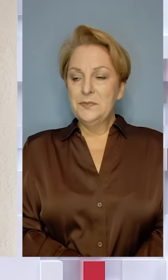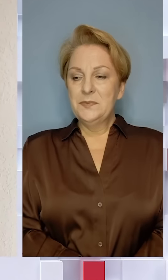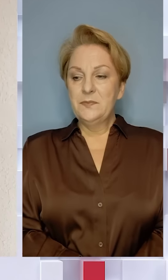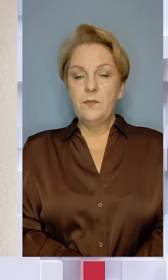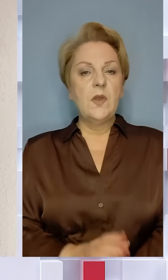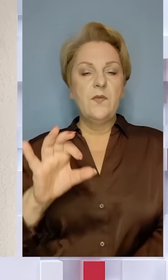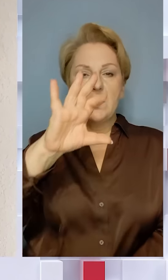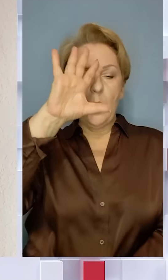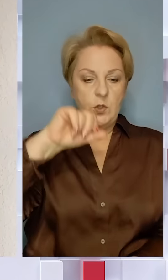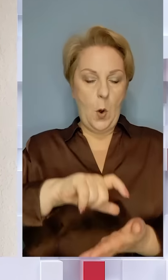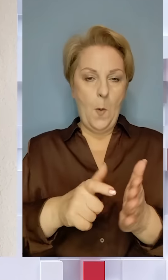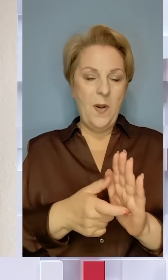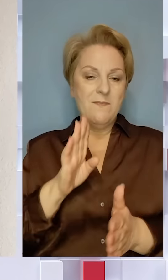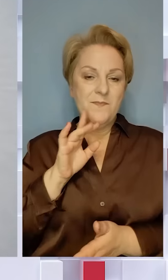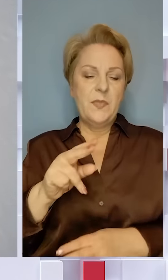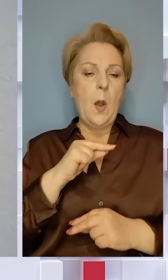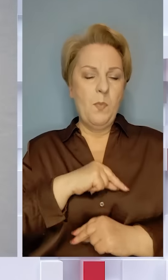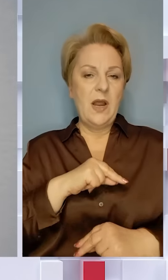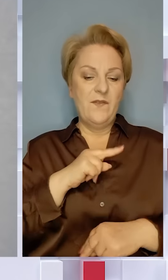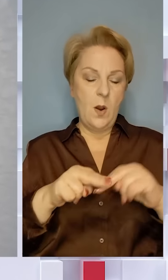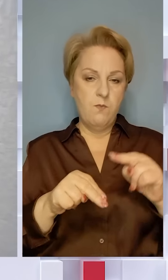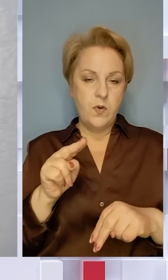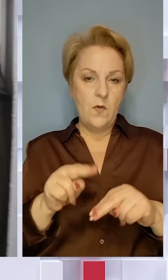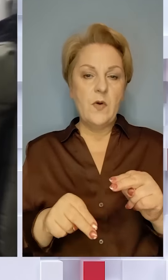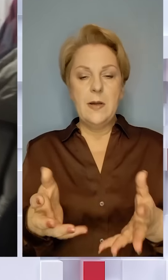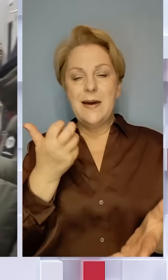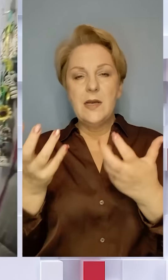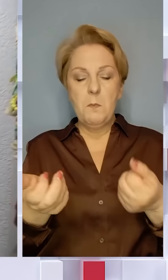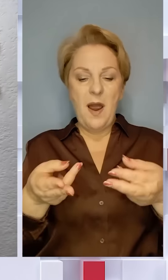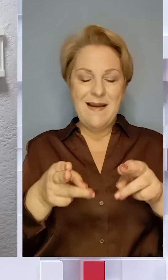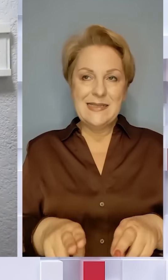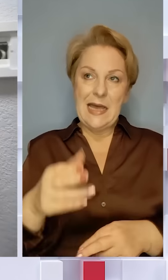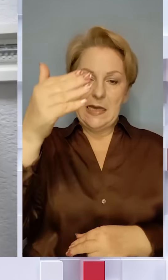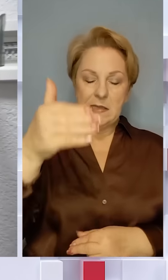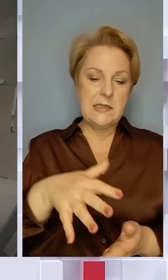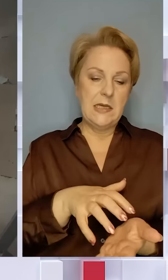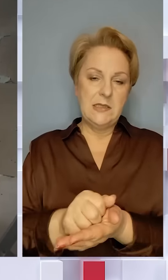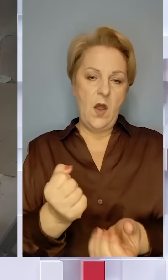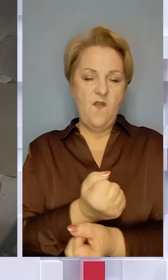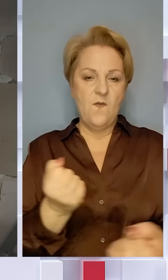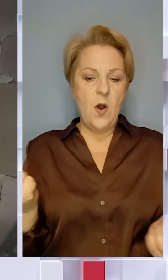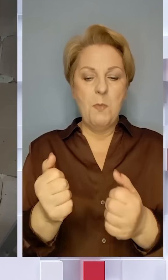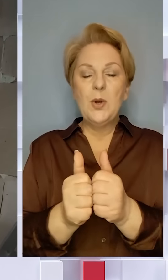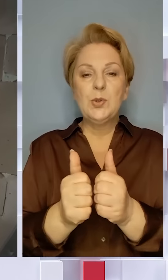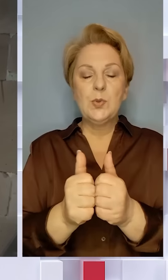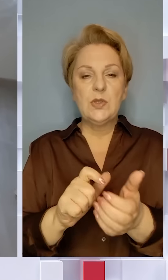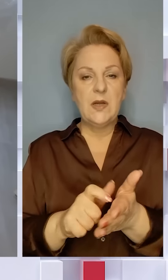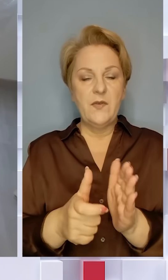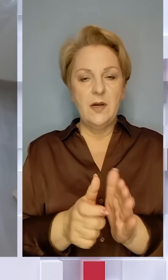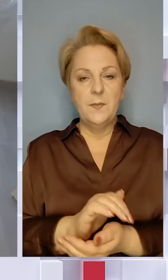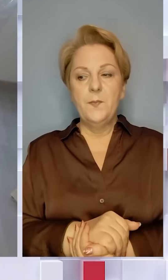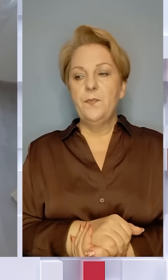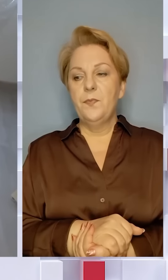Усю ніч у помешканні пані Наталії працювали будівельники. Вони розібрали залишки стіни, яку зруйнував вибух у сусідній квартирі.